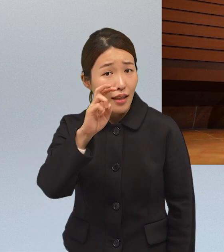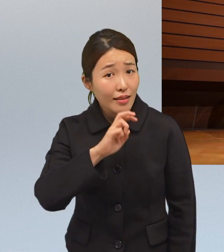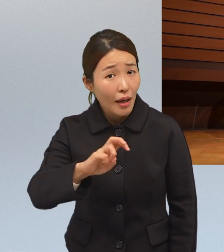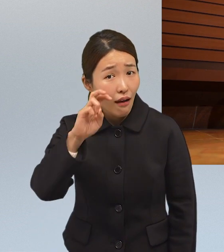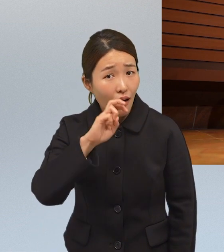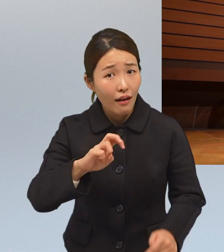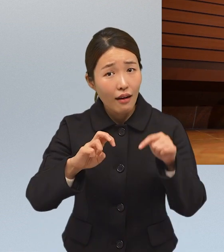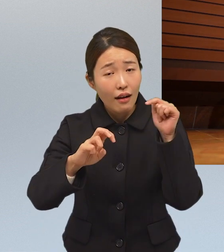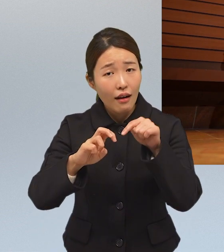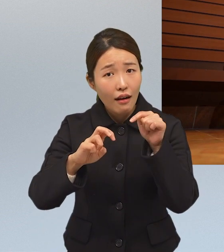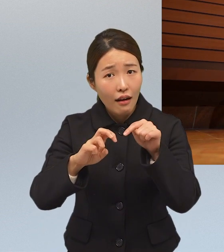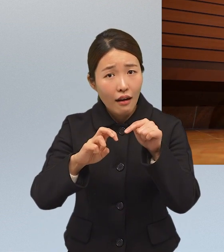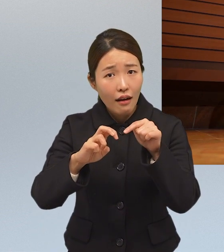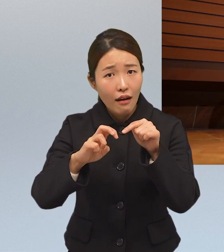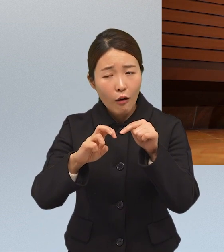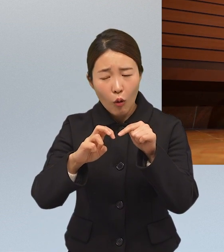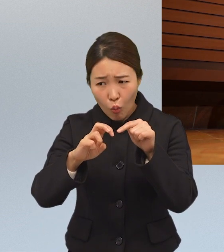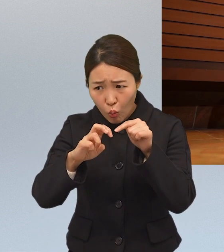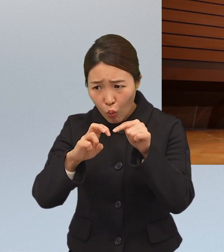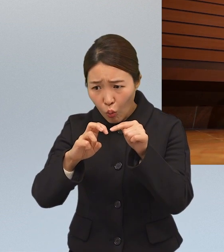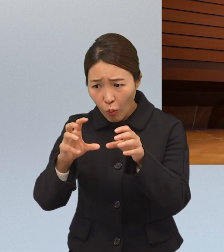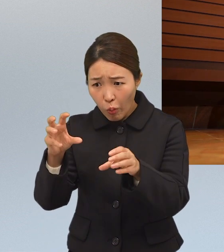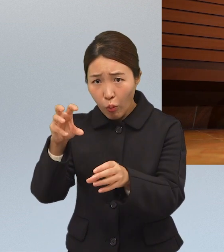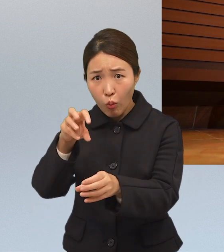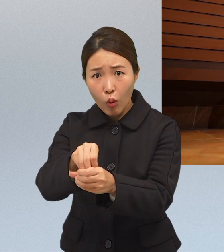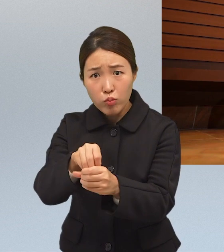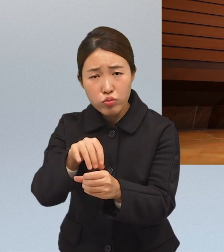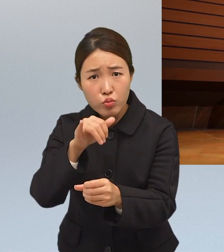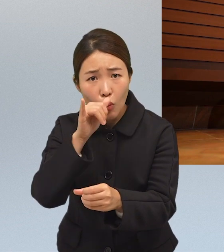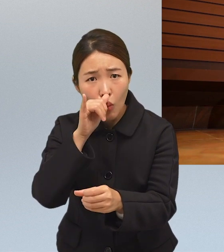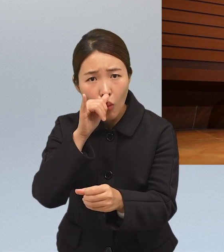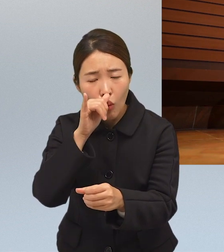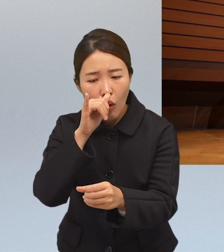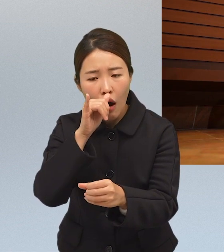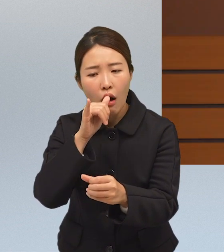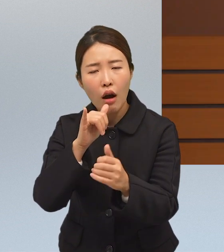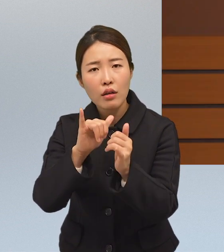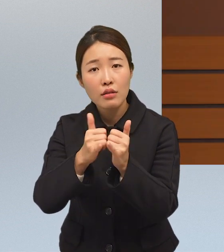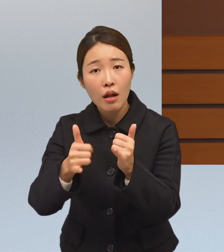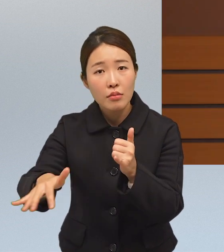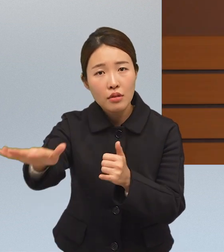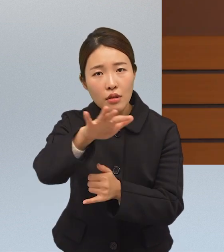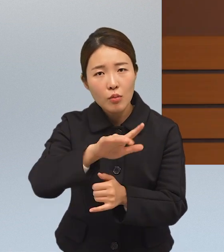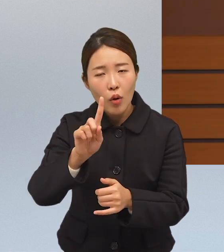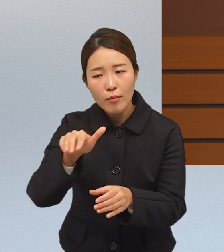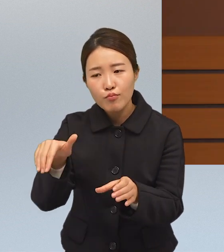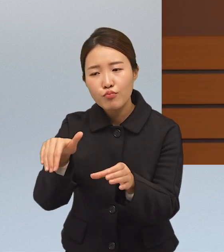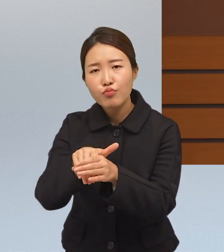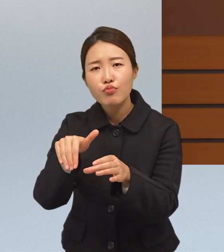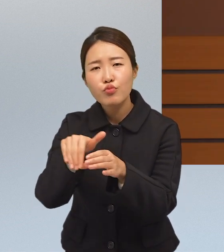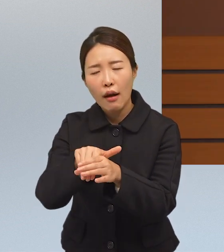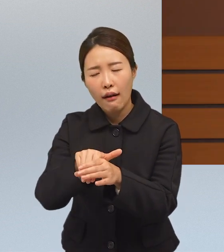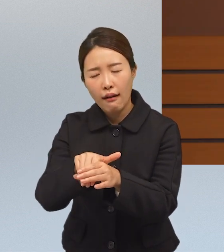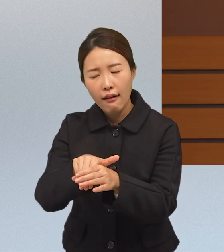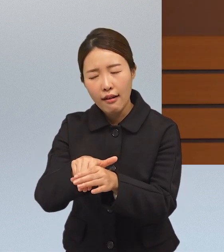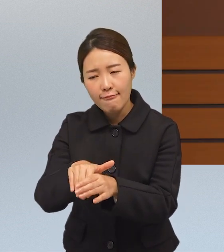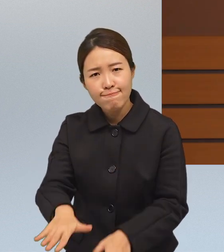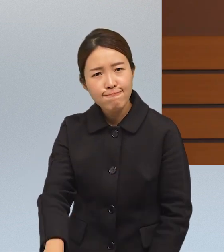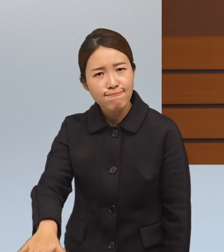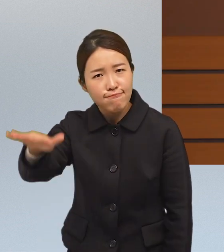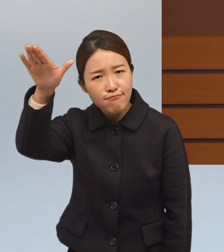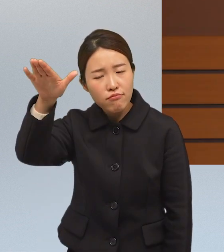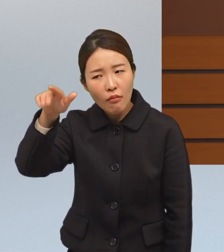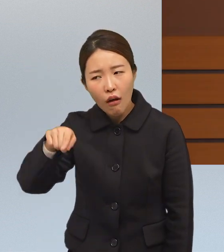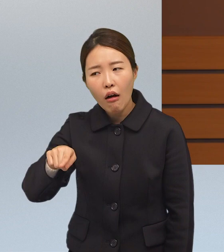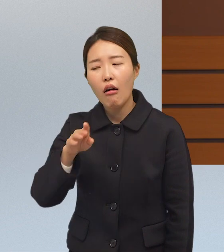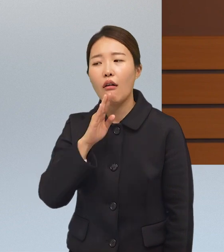거기에 또 이제 음악이라는 게 같이 들어가 있는 것이 사람들에게 문화적으로 이렇게 배어있지 않을까